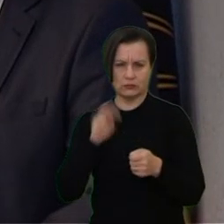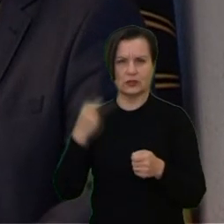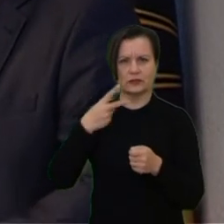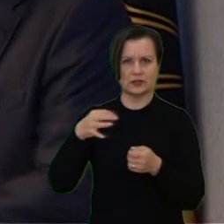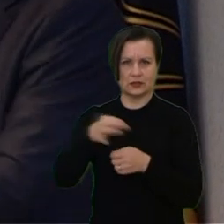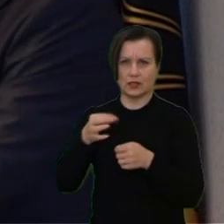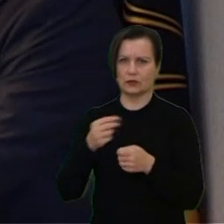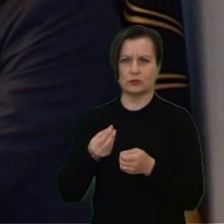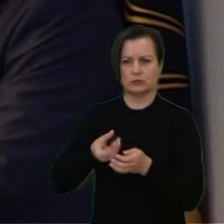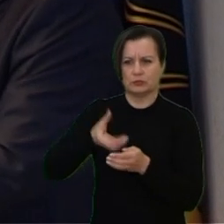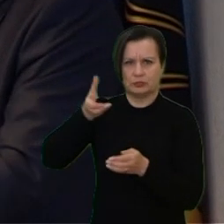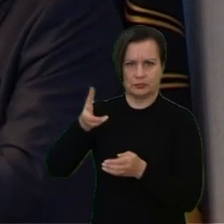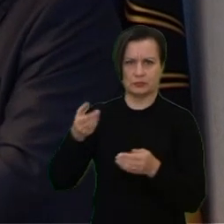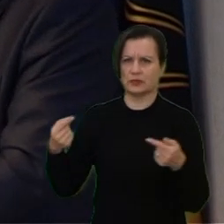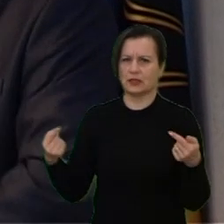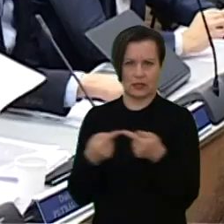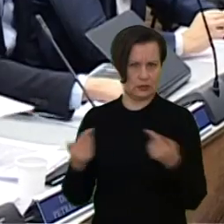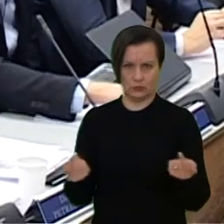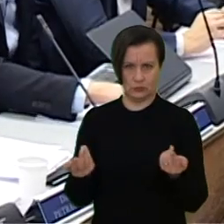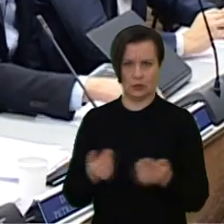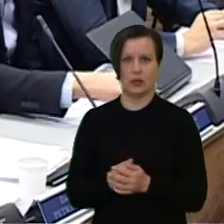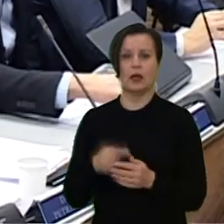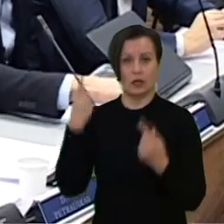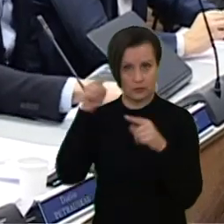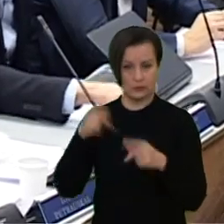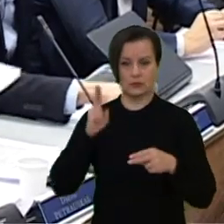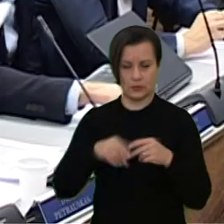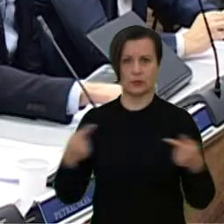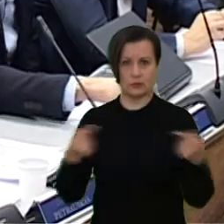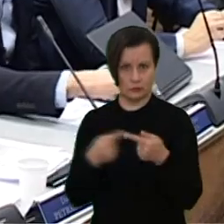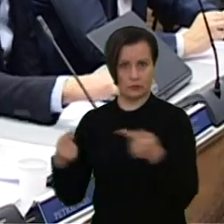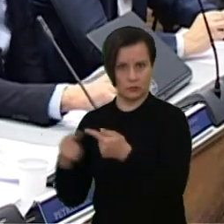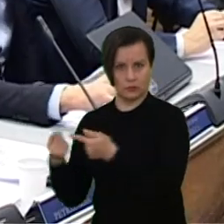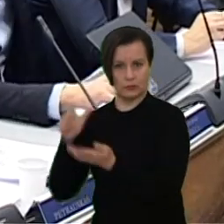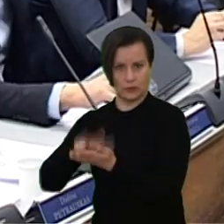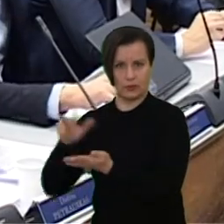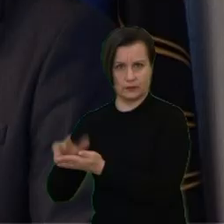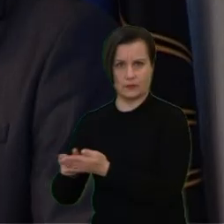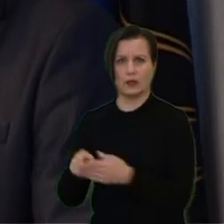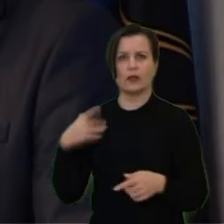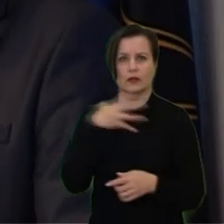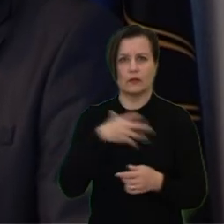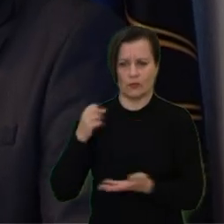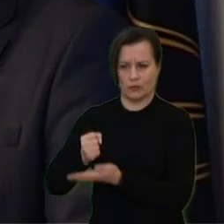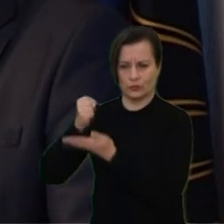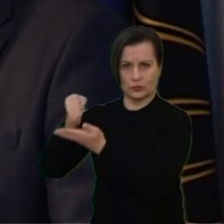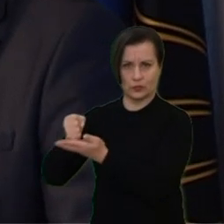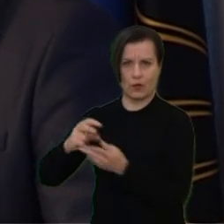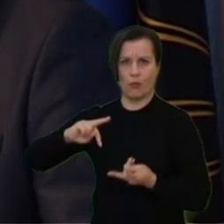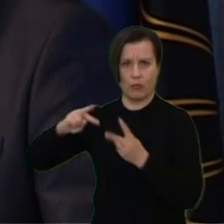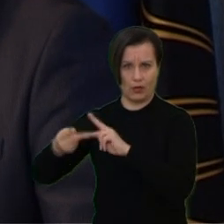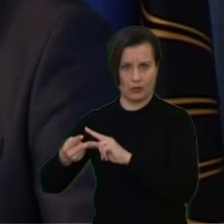grupės lankančių vaikų įmokas. Kiti sprendimai patvirtinti. Svarbiausias sprendimas dėl biudžeto pakeitimo